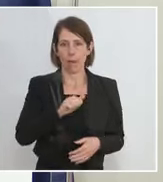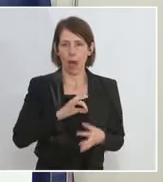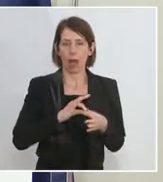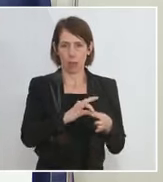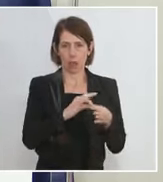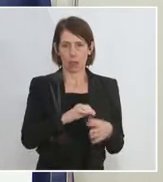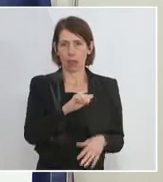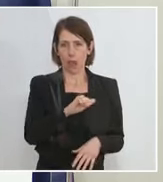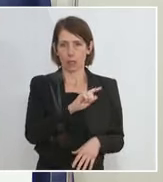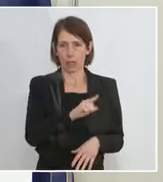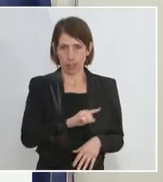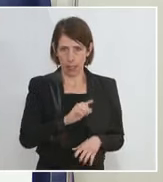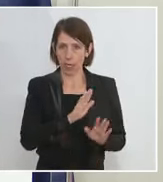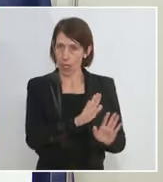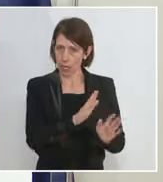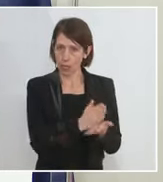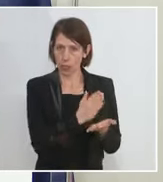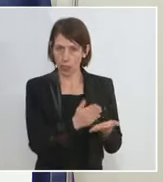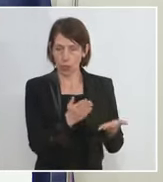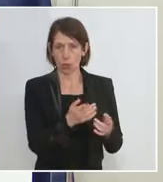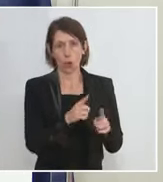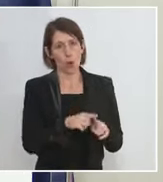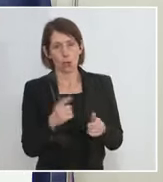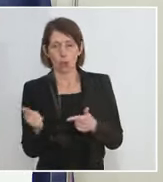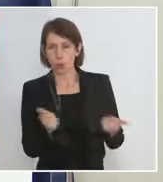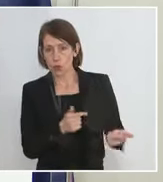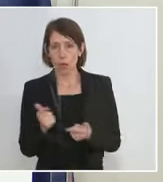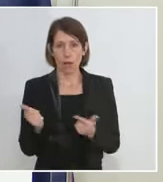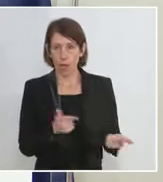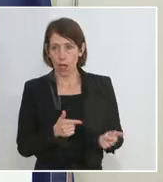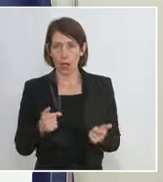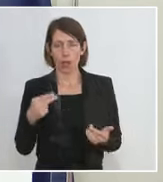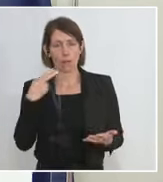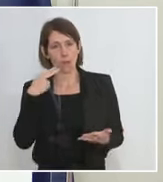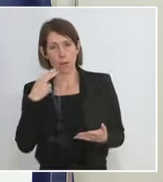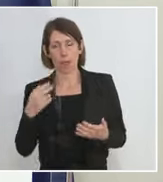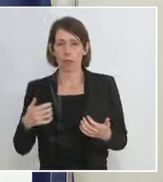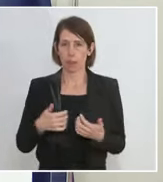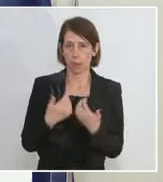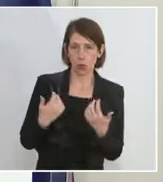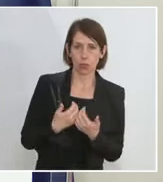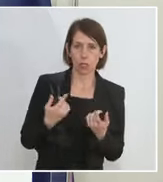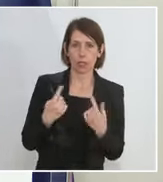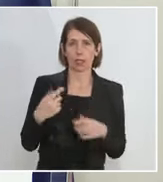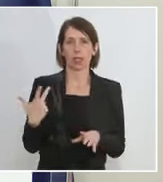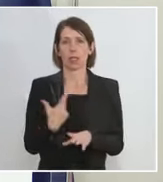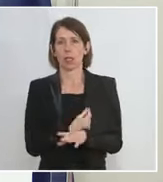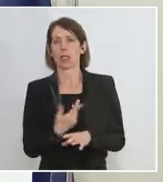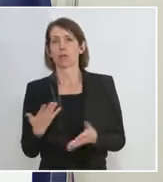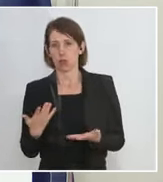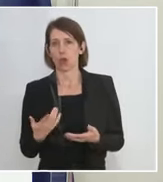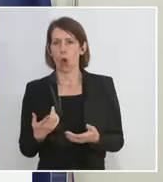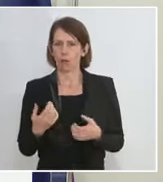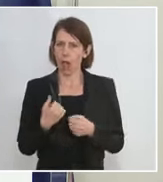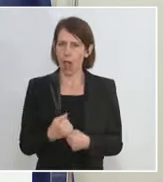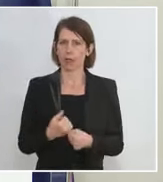betrifft und auch, dass die Zulieferer und insbesondere die Produzenten von Impfstoffen auch das einhalten,